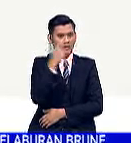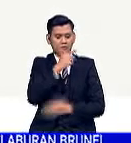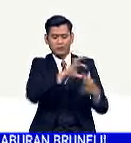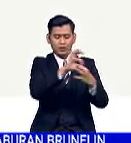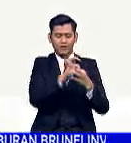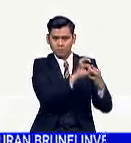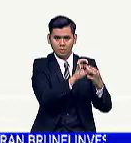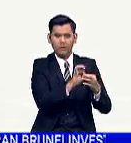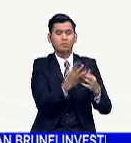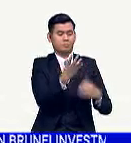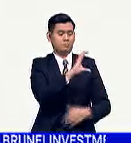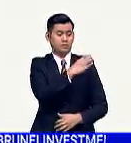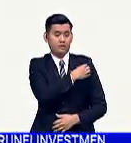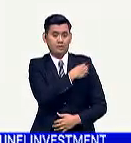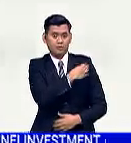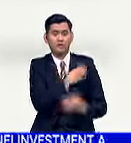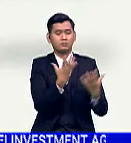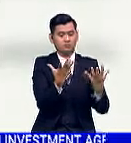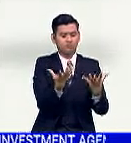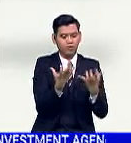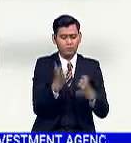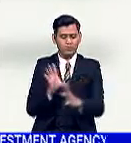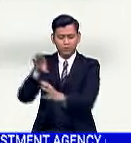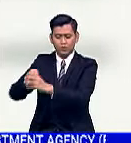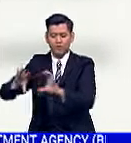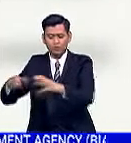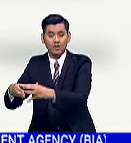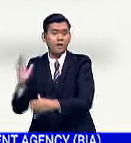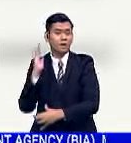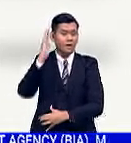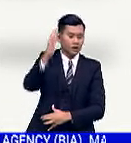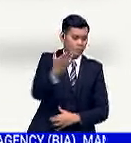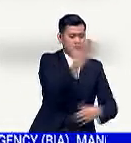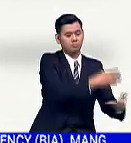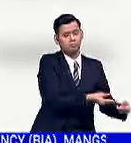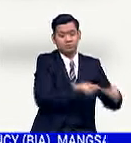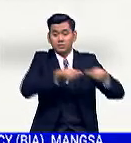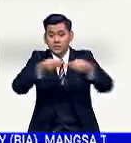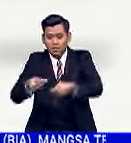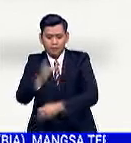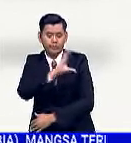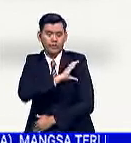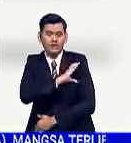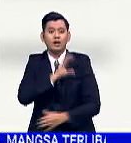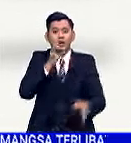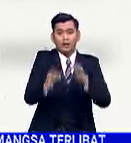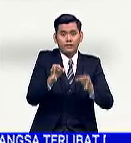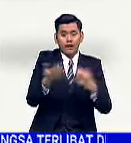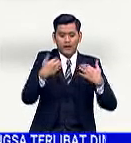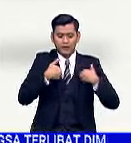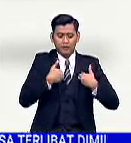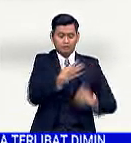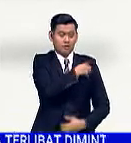berkompromi dalam kes itu malah akan menyerahkan mana-mana pegawai SPRM sekiranya ada yang terlibat.